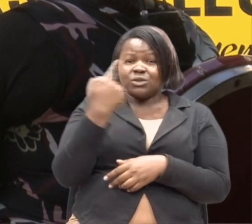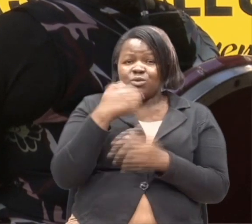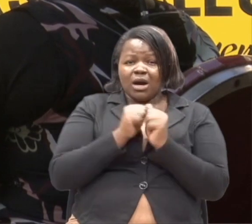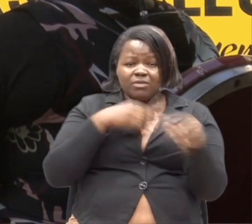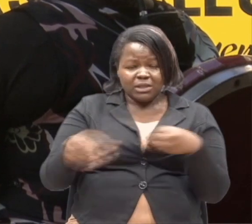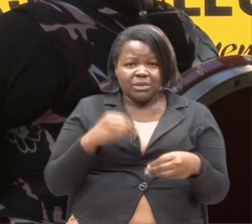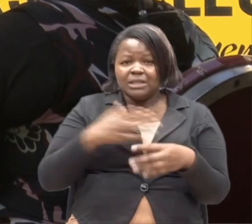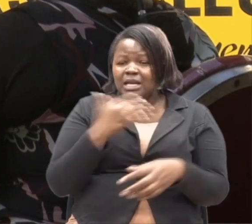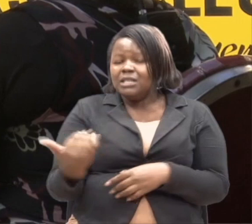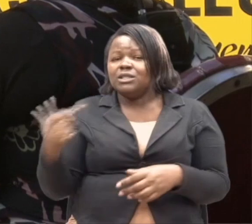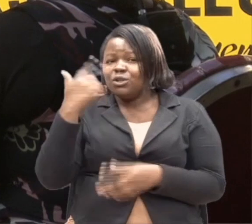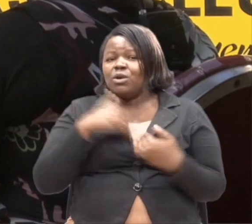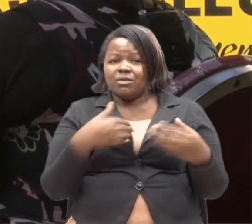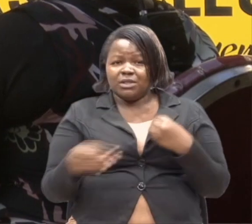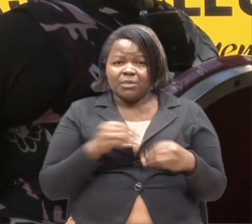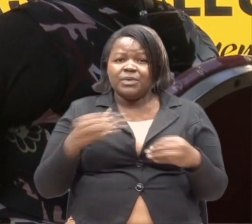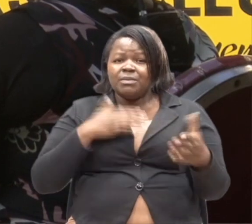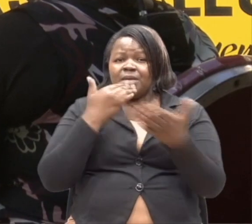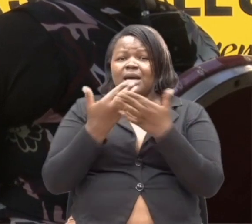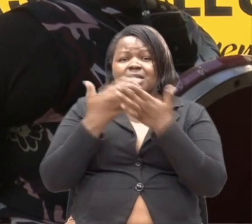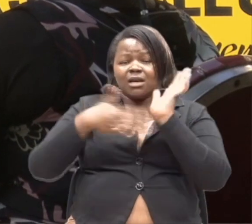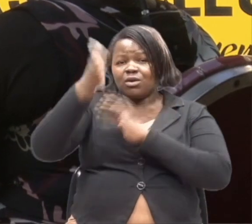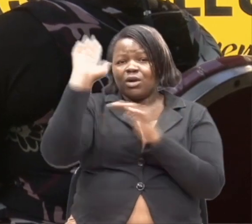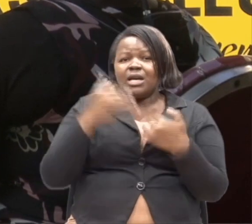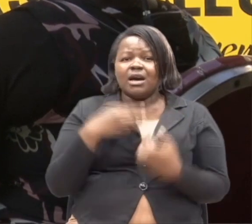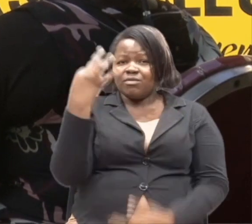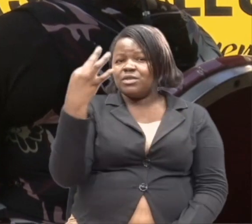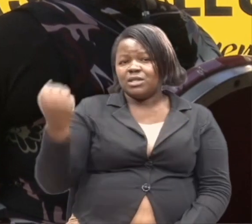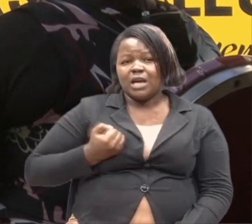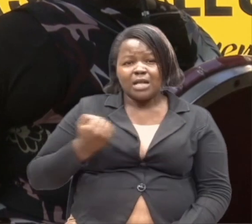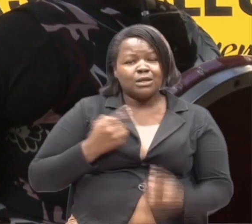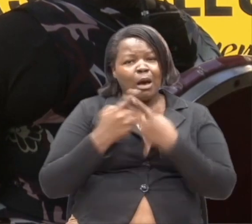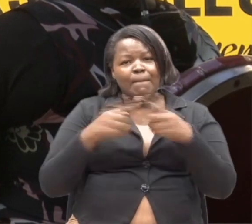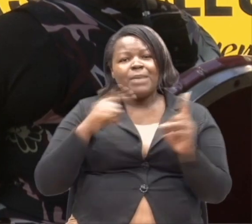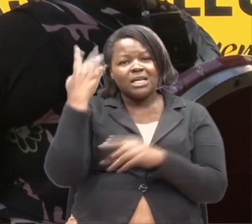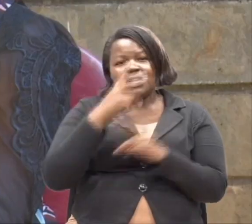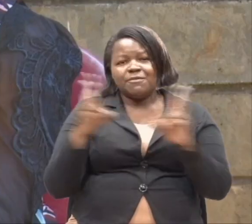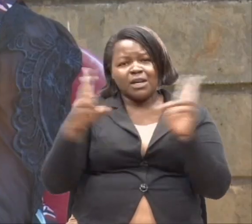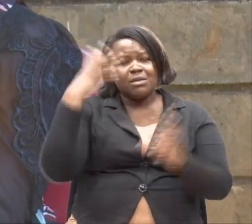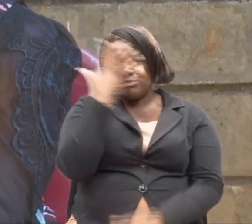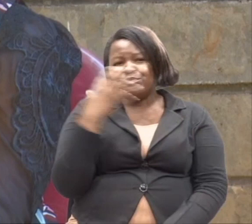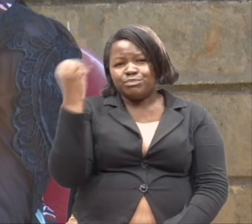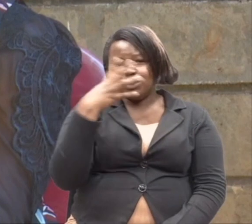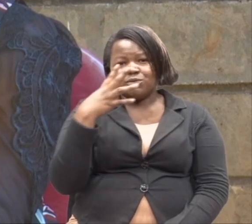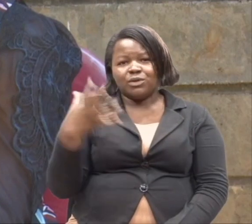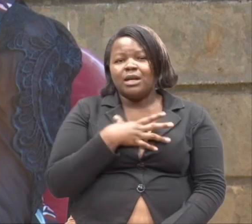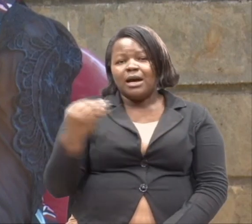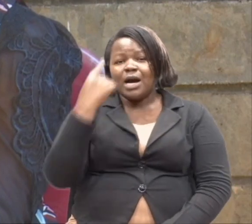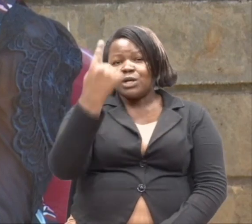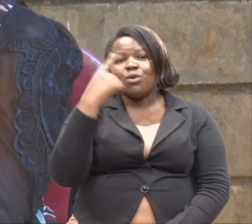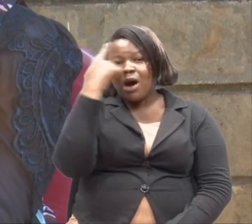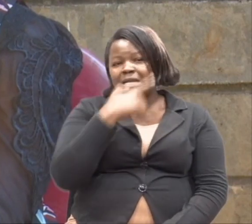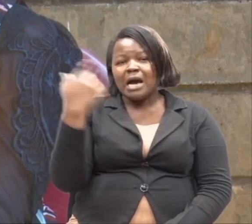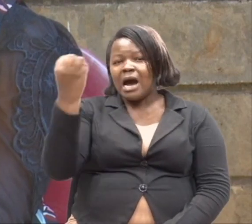mabo. I thank god nikona wasitana watatu. By the way they are very beautiful. Very beautiful. Yeah and one had some